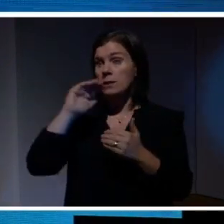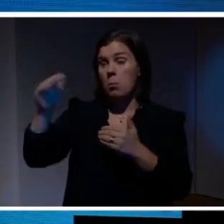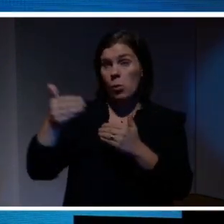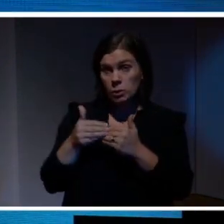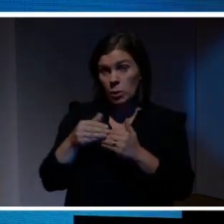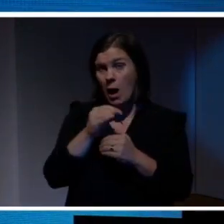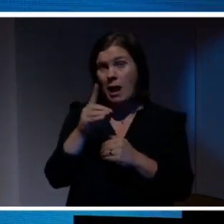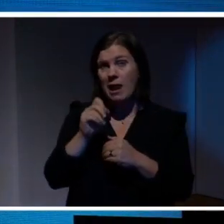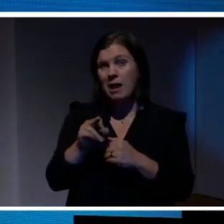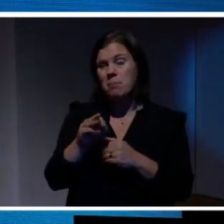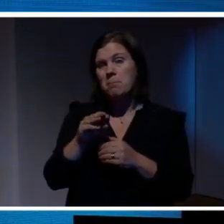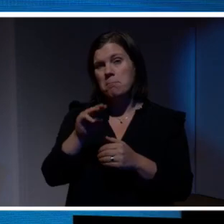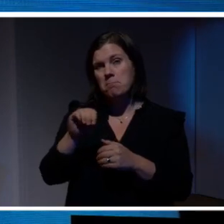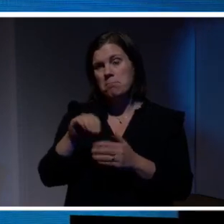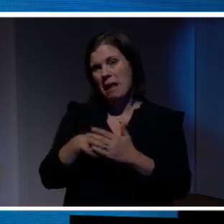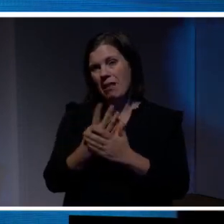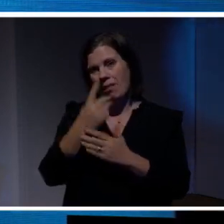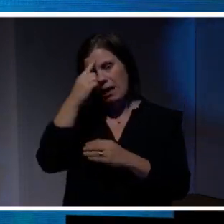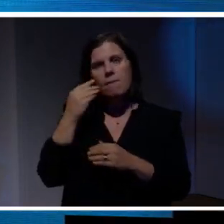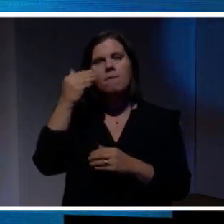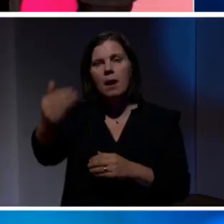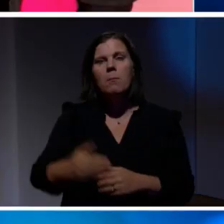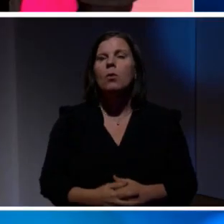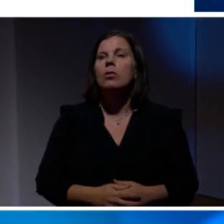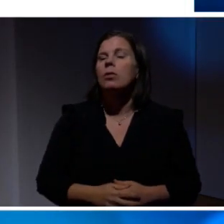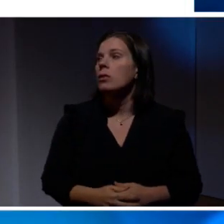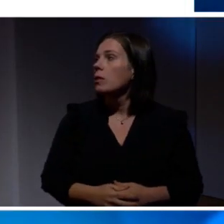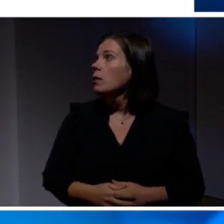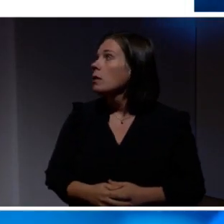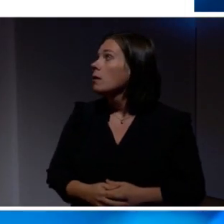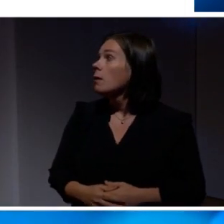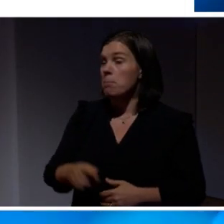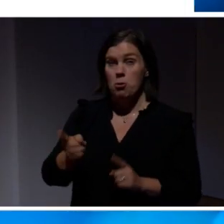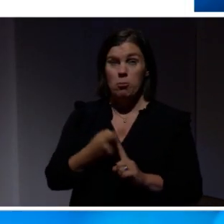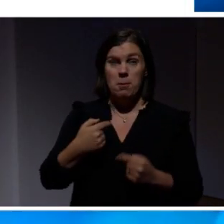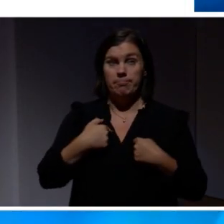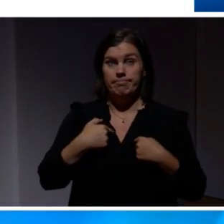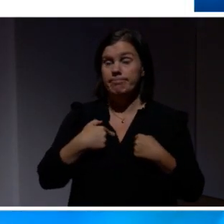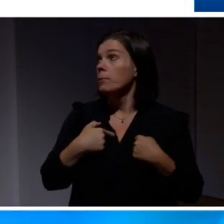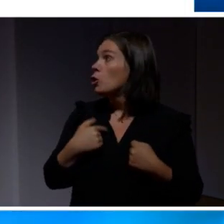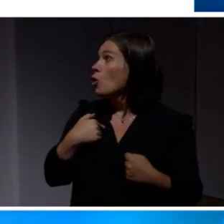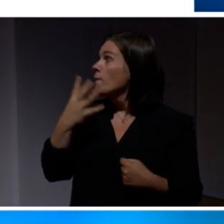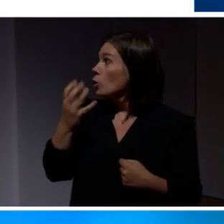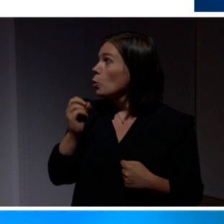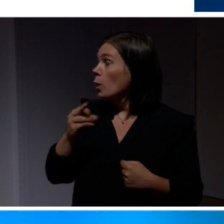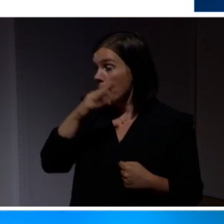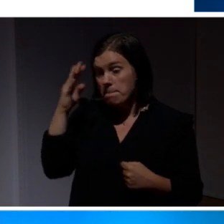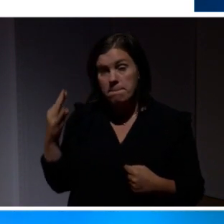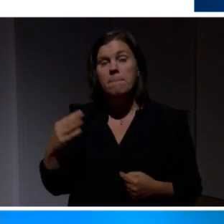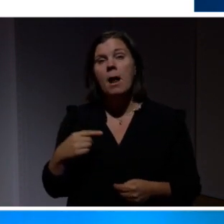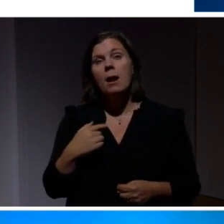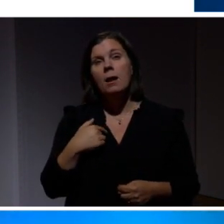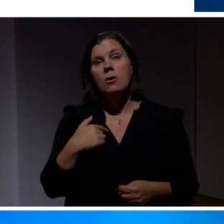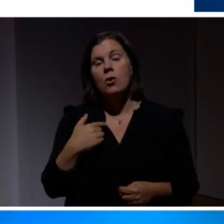vi på Allomedia tänker framåt. Jag börjar med mig själv, här är jag, jag är 40 år gammal, jag